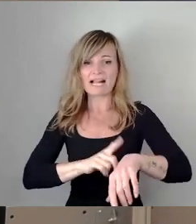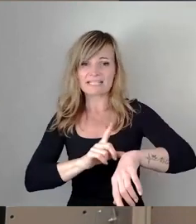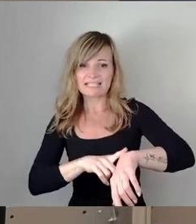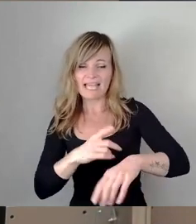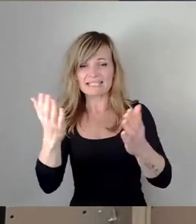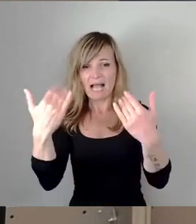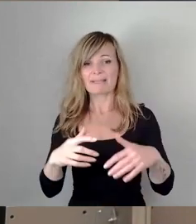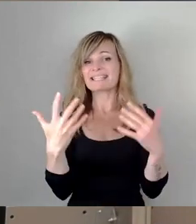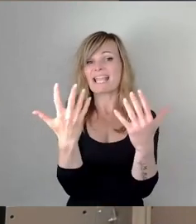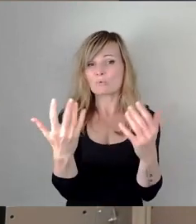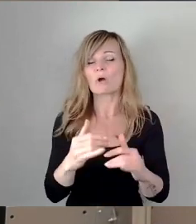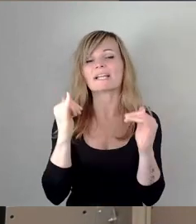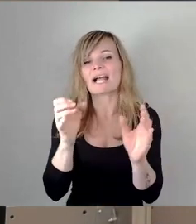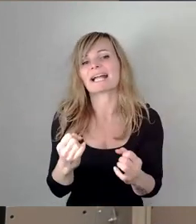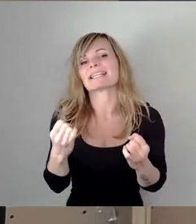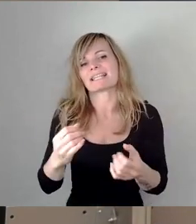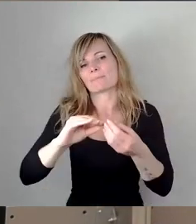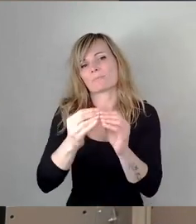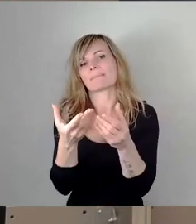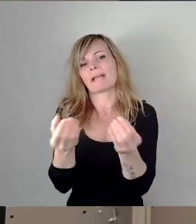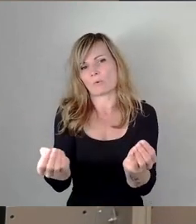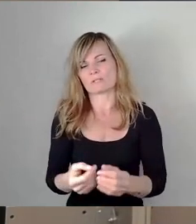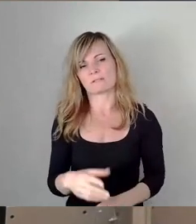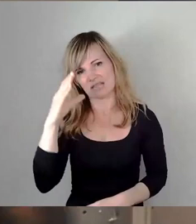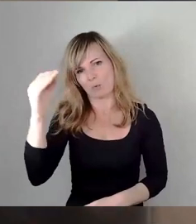sicher. Problem gelöst. Doof.